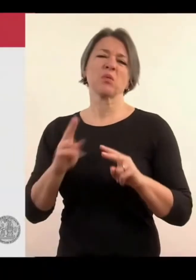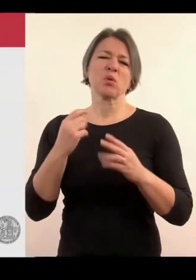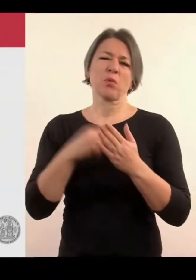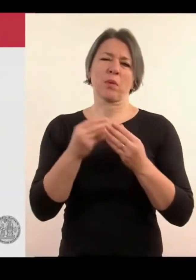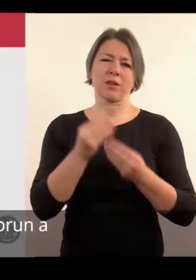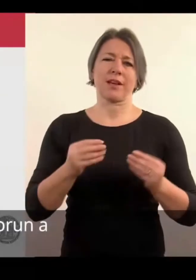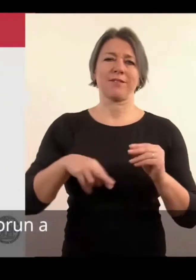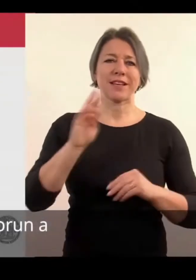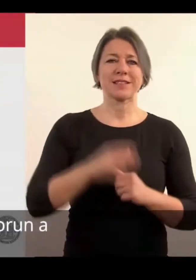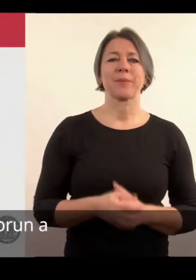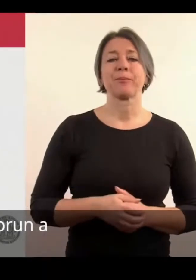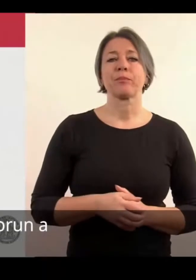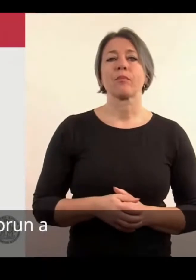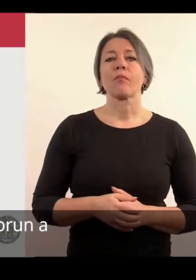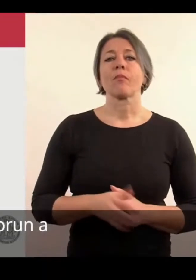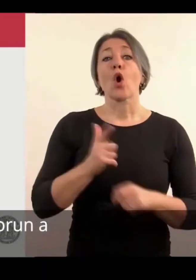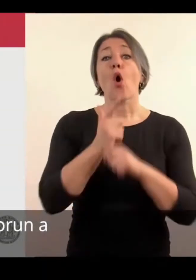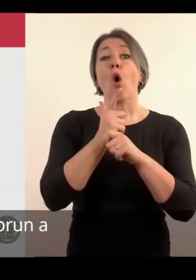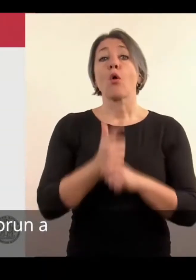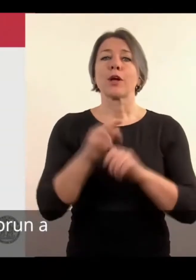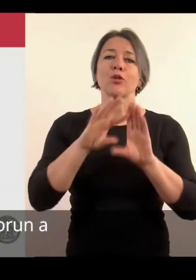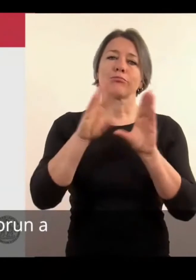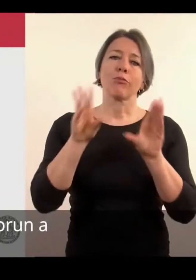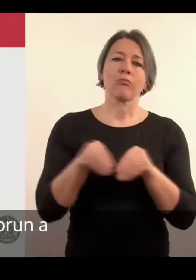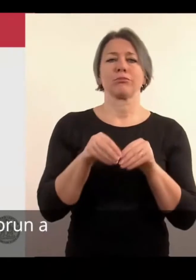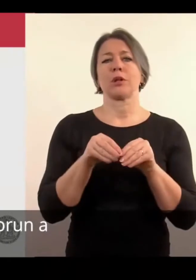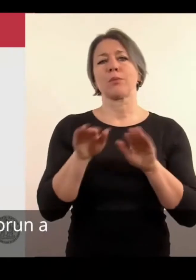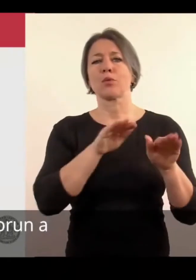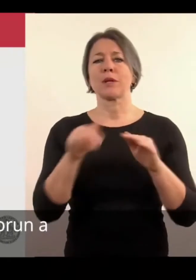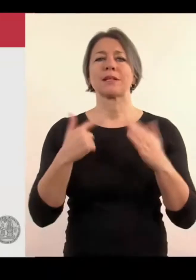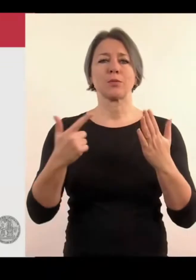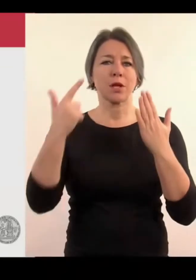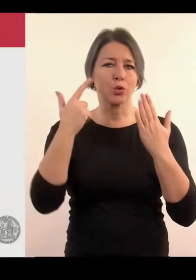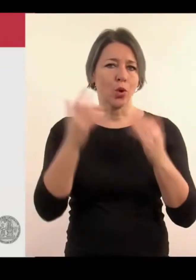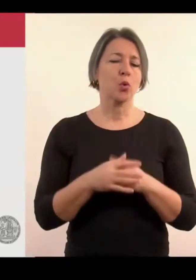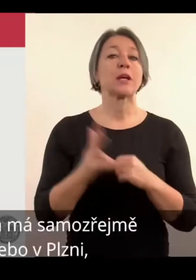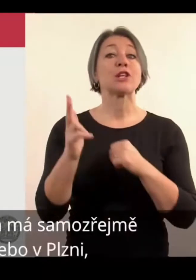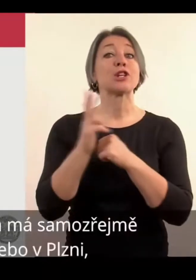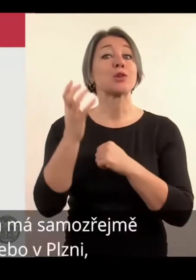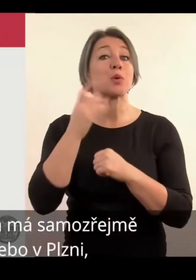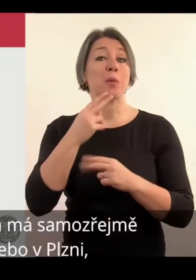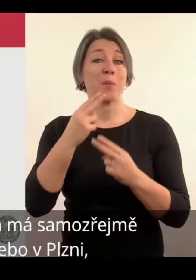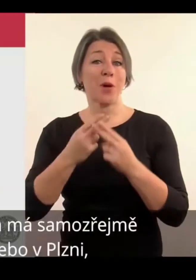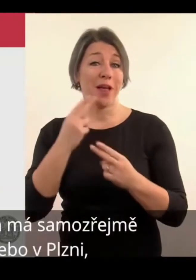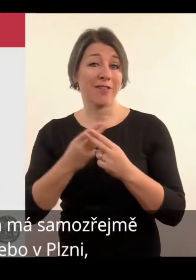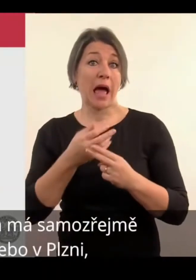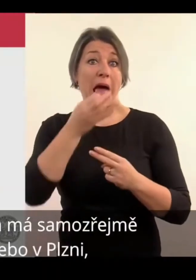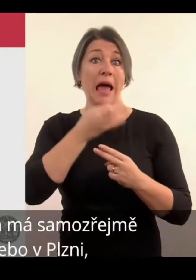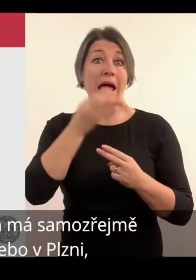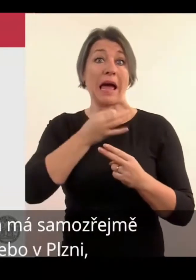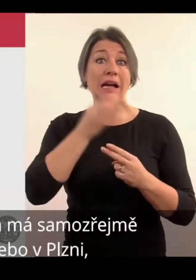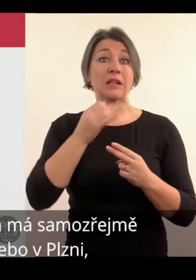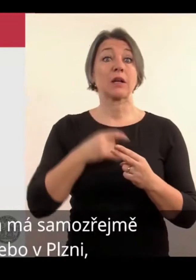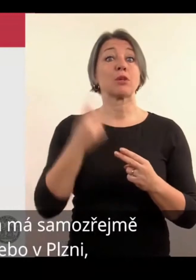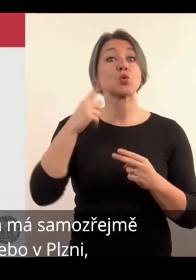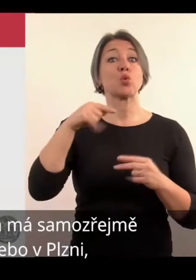oběd v menze je kolem 70 Kč a 60 Kč. Pokud byste studovali v Praze, Univerzita náročností papílky